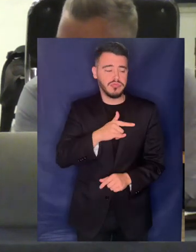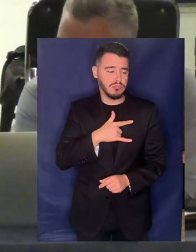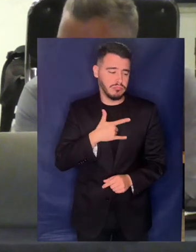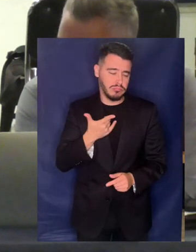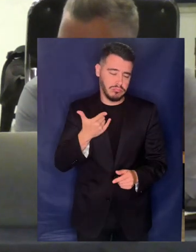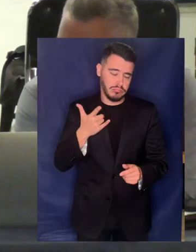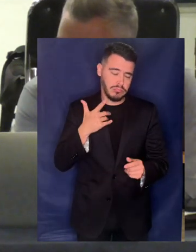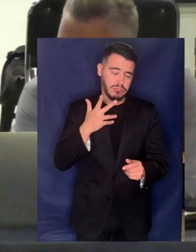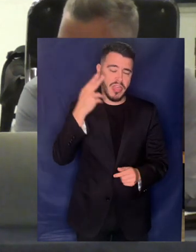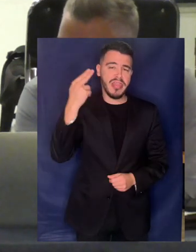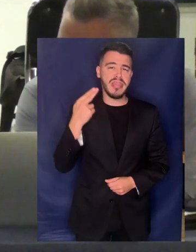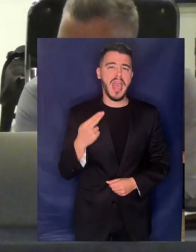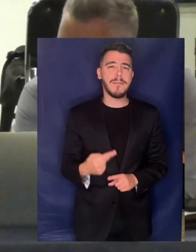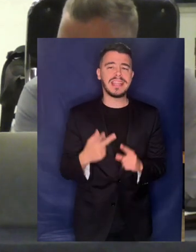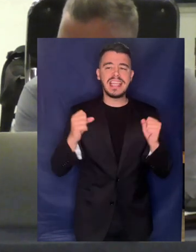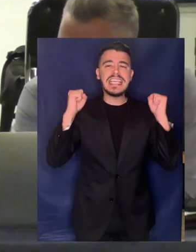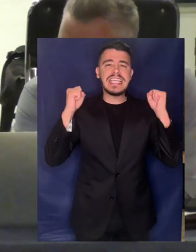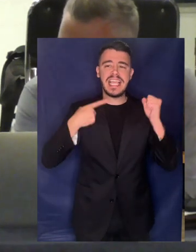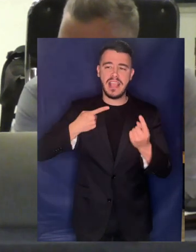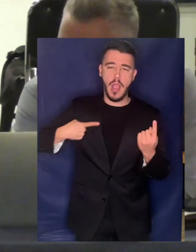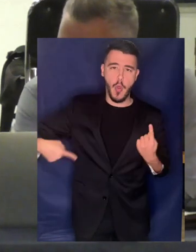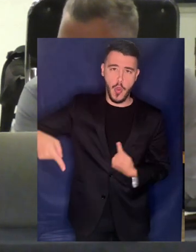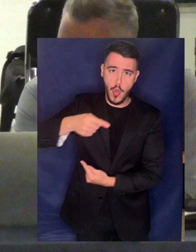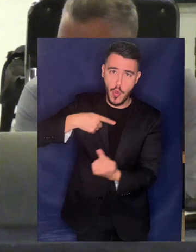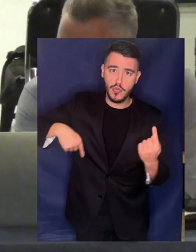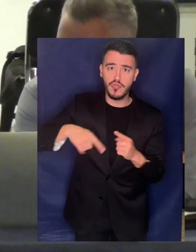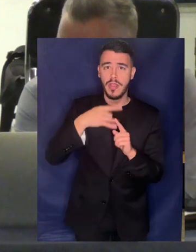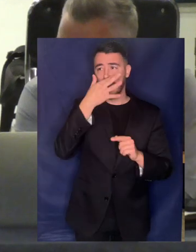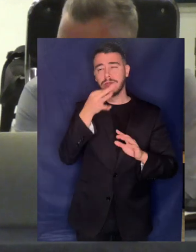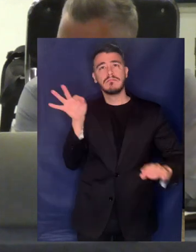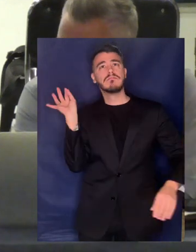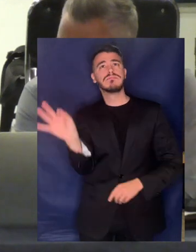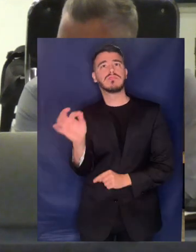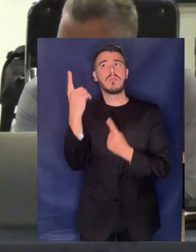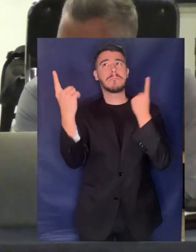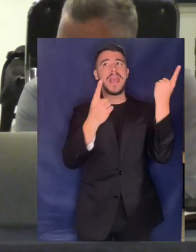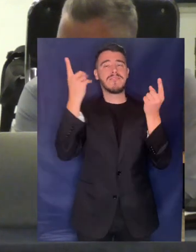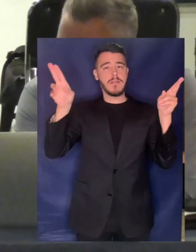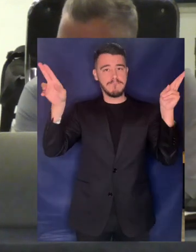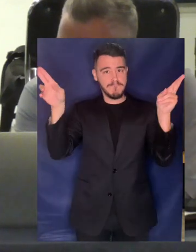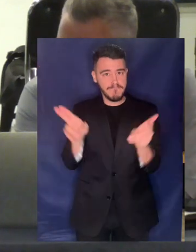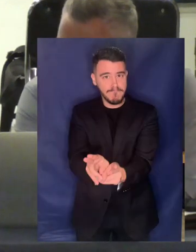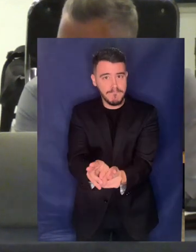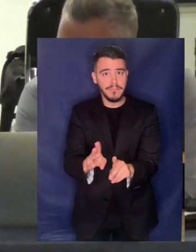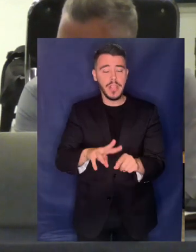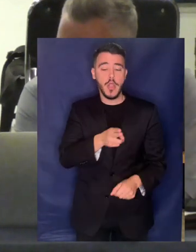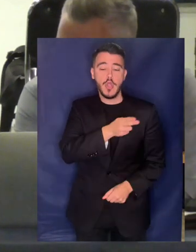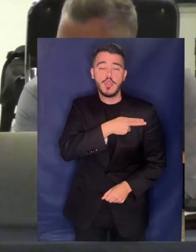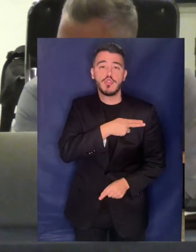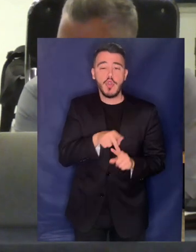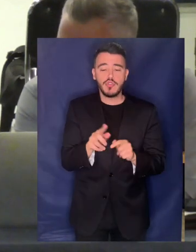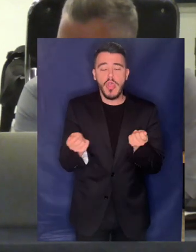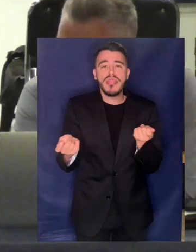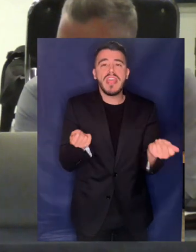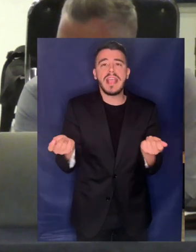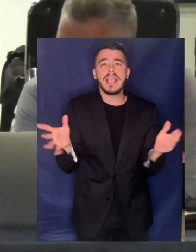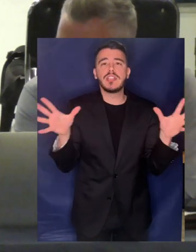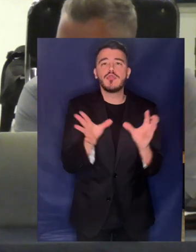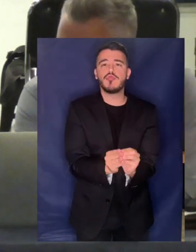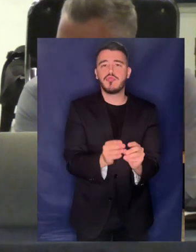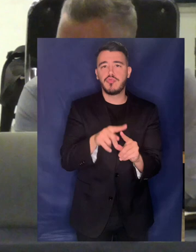Βελτίωση της ποιότητας του νερού μέσω μείωσης της ρήπανσης Εφαρμογή της ολοκληρωμένης διαχείρισης των υδατικών πόρων